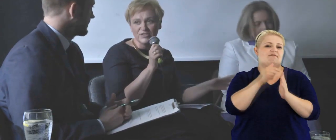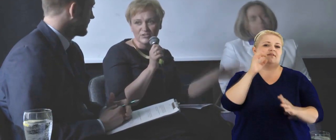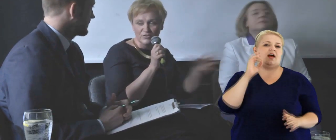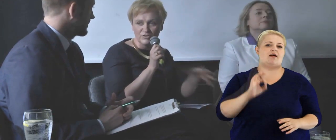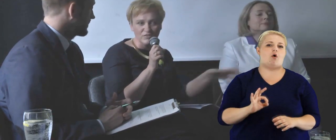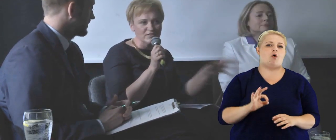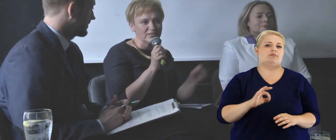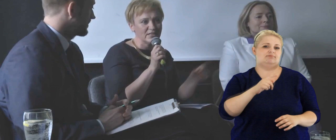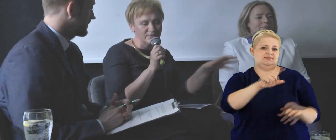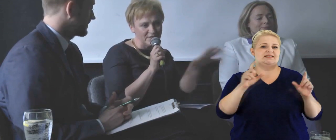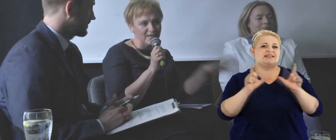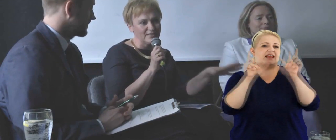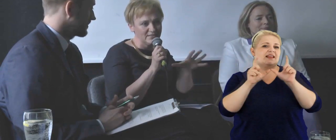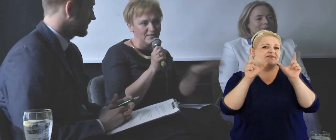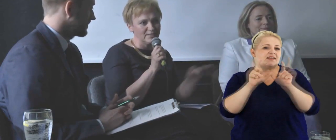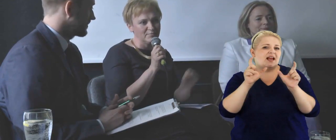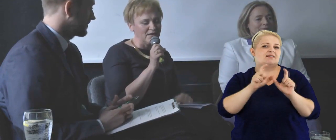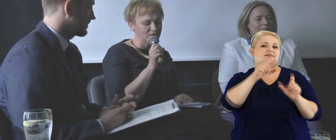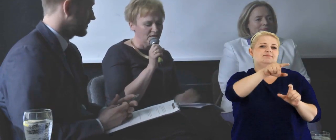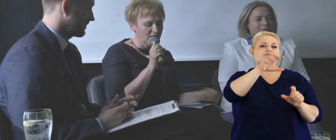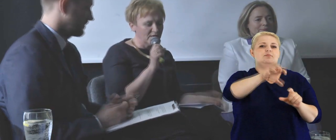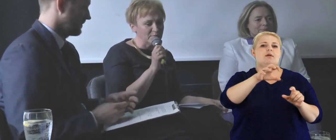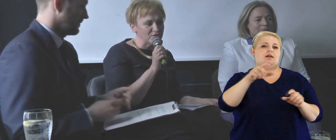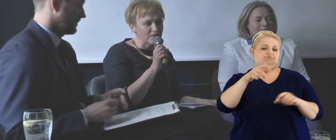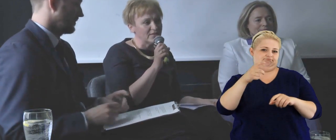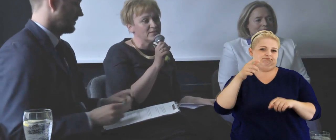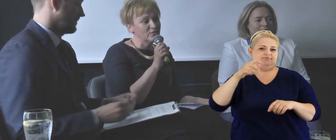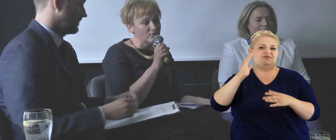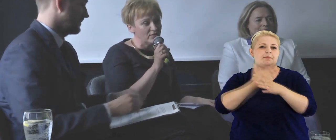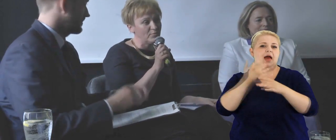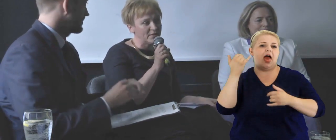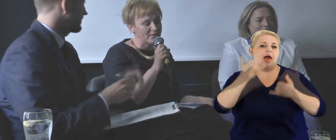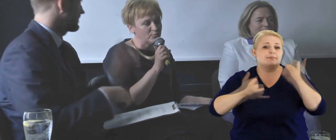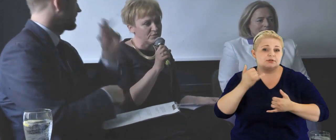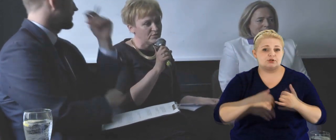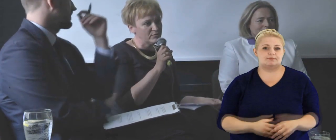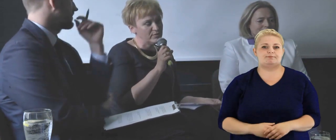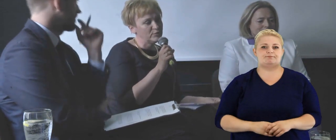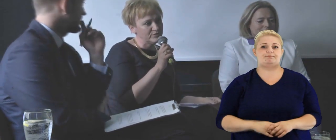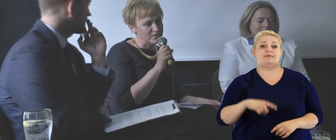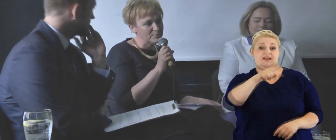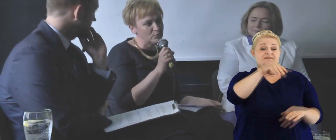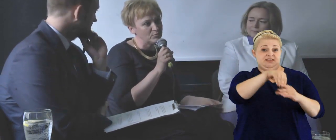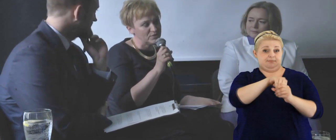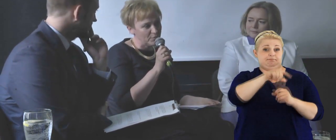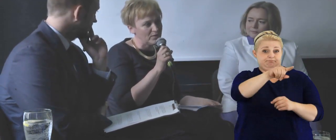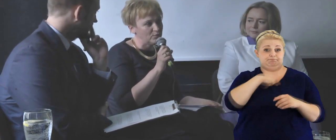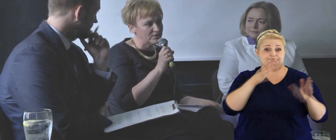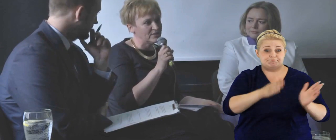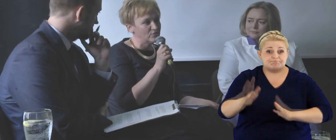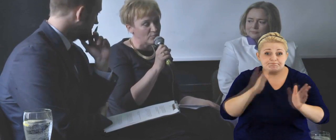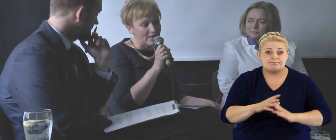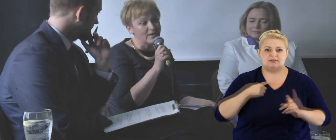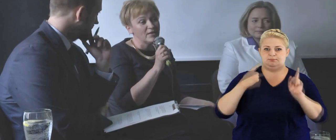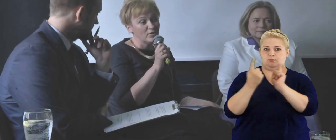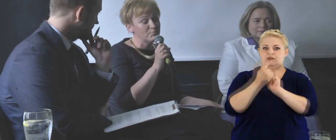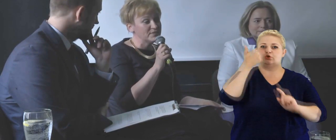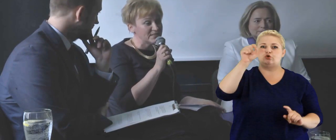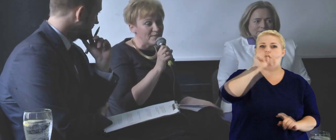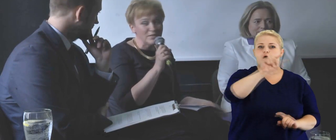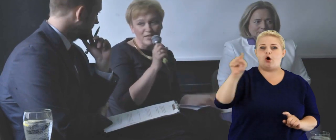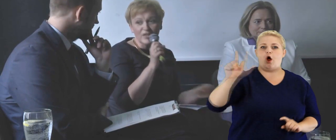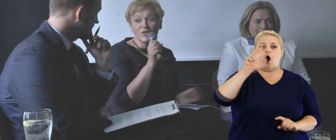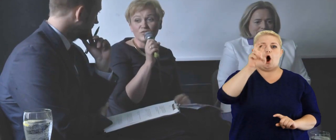Dyrektyw Licz dotyczących certyfikacji takich branż chemicznych, gdy do tego pakietu przygotowywał się w ten sposób, że spotkał się ze stoma